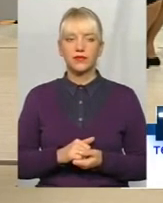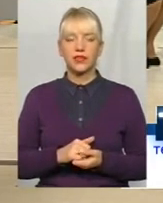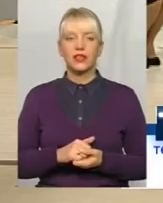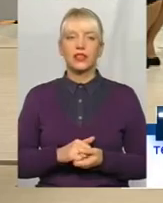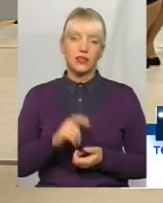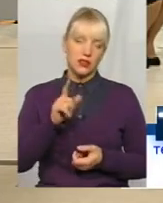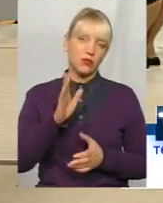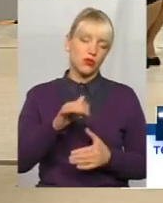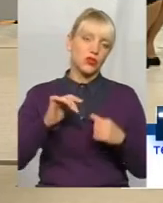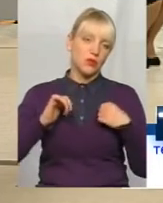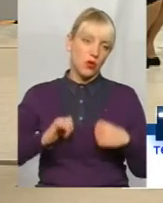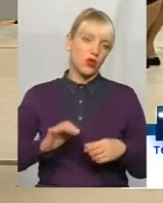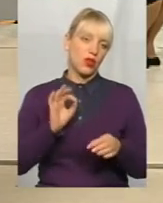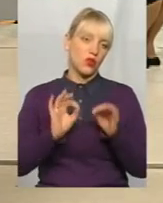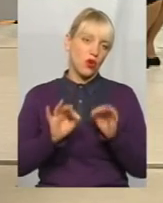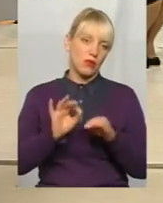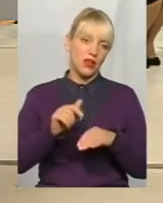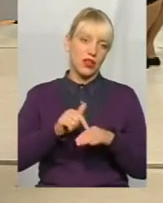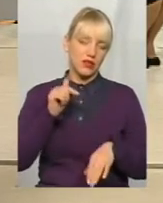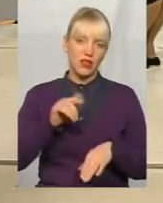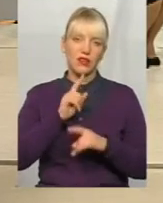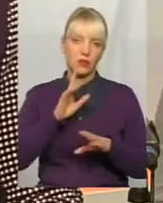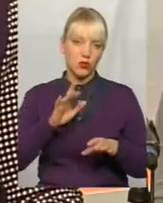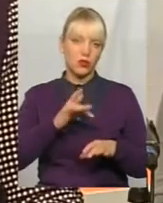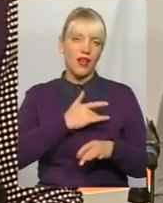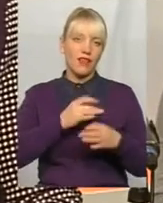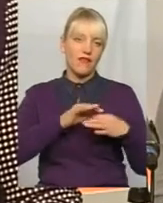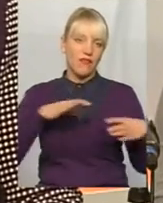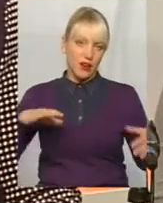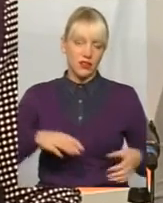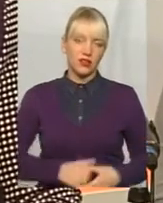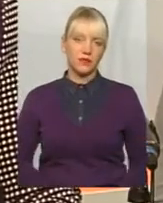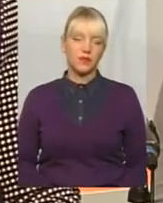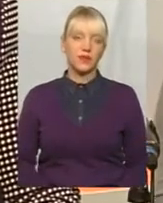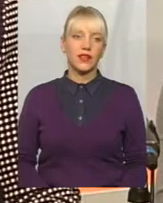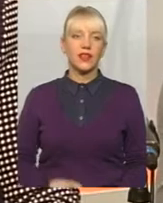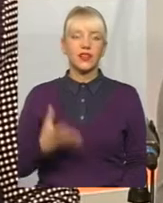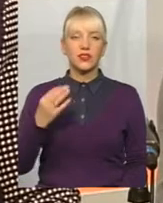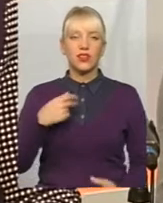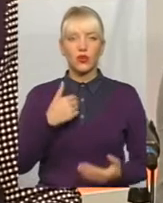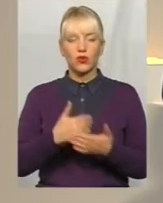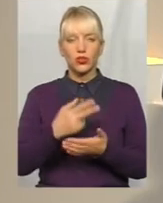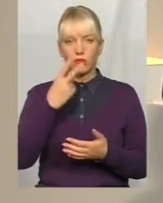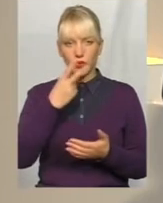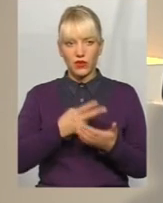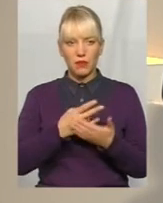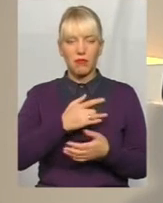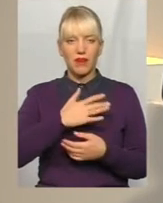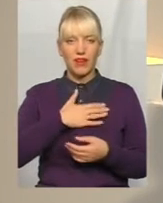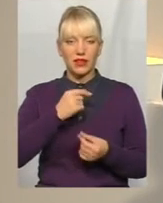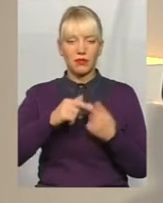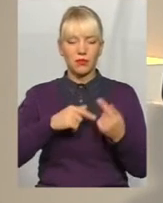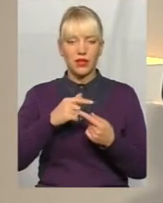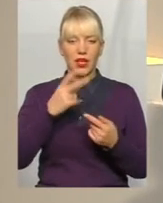спокійно і нормально буде реагувати і не получить інфаркт. Тепер, і ще ми хочемо продемонструвати приватним підприємцем, і ми